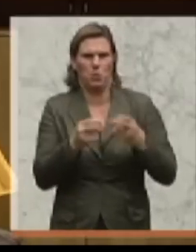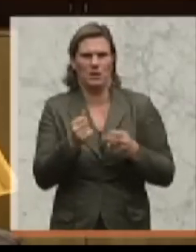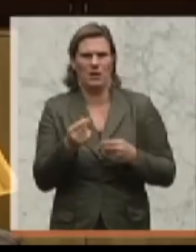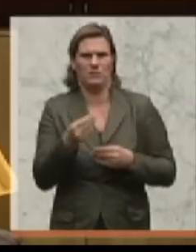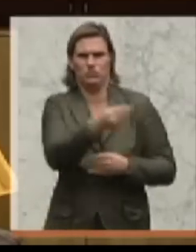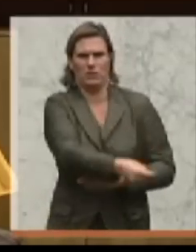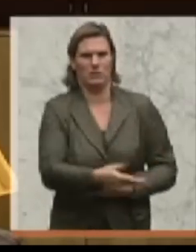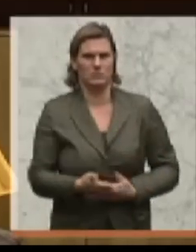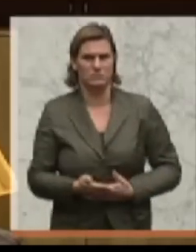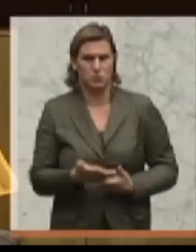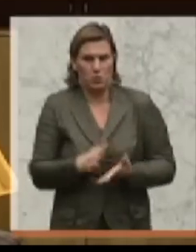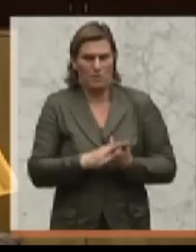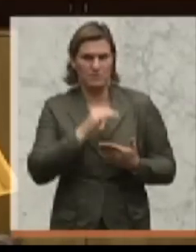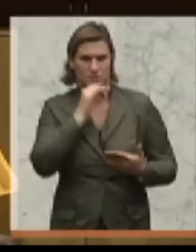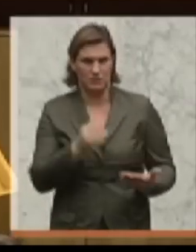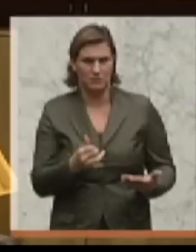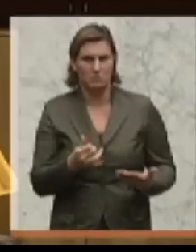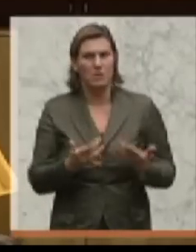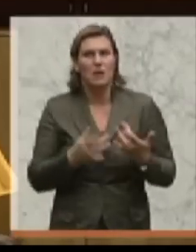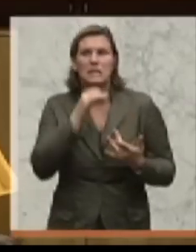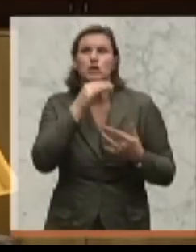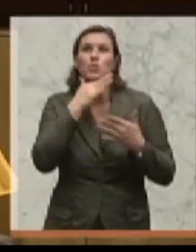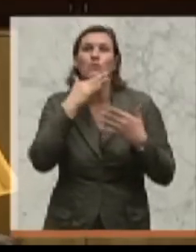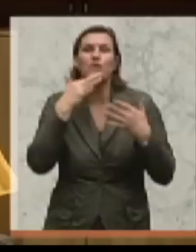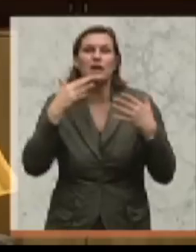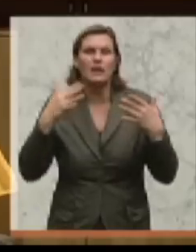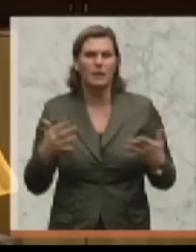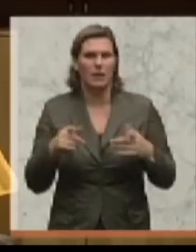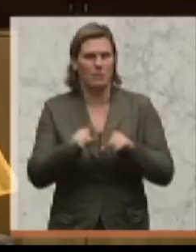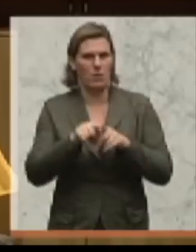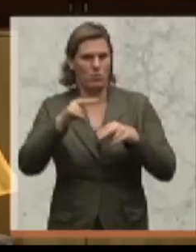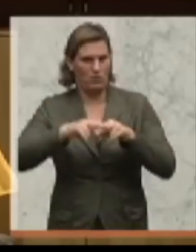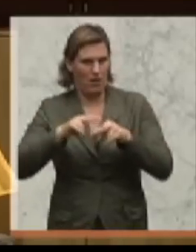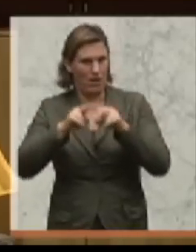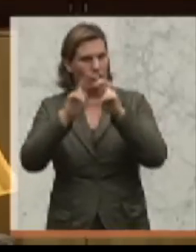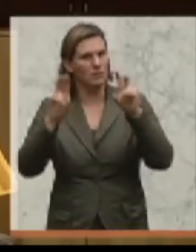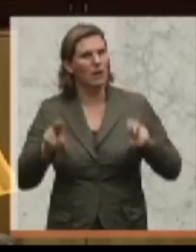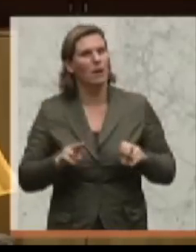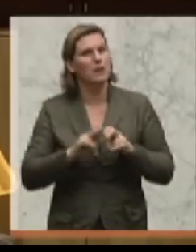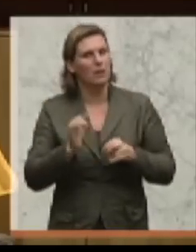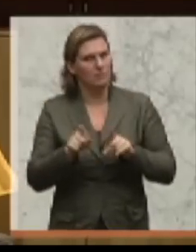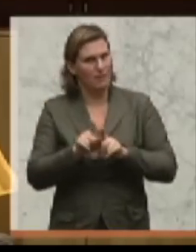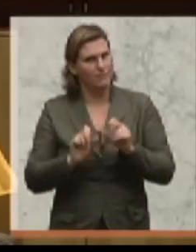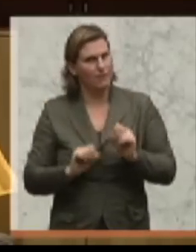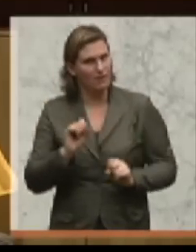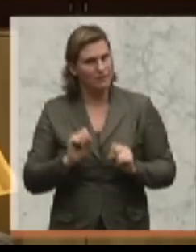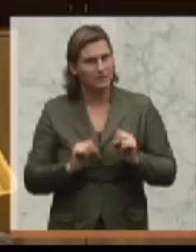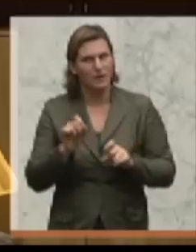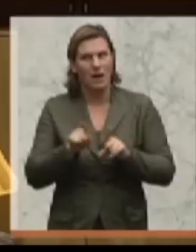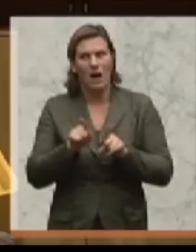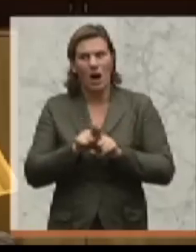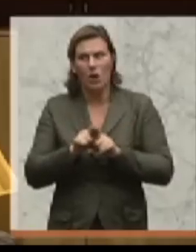Aber Sie machen es ja vielleicht nicht in diesem Ausmaß. Aber im kleinen Rahmen machen Sie es ja genau gleich. Sie tricksen ja mit Ihren